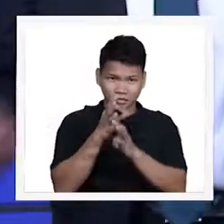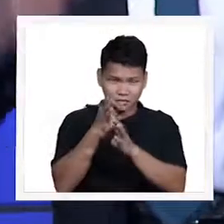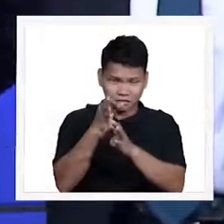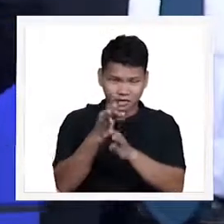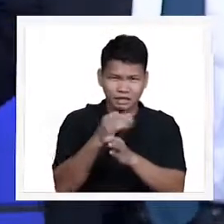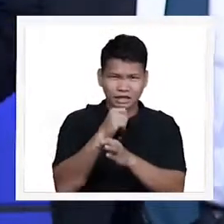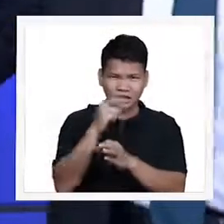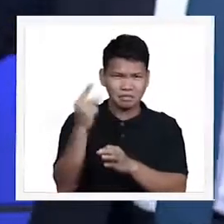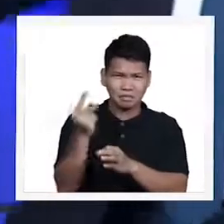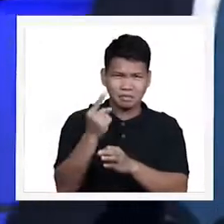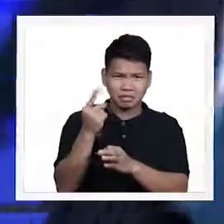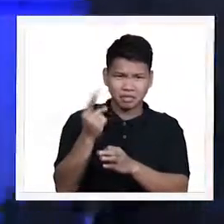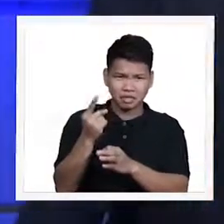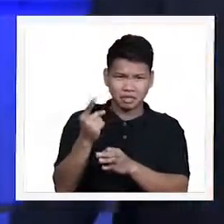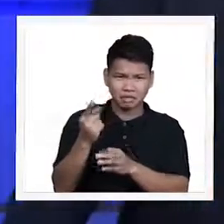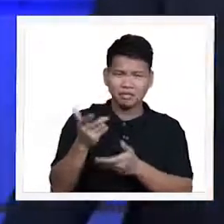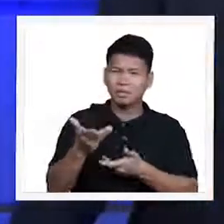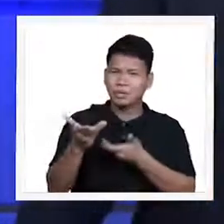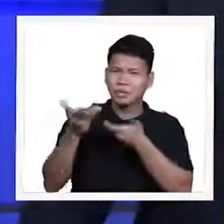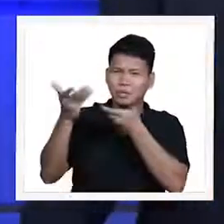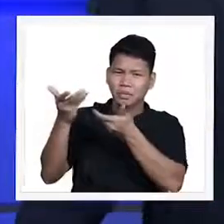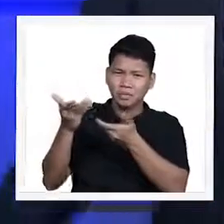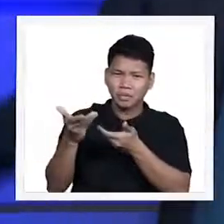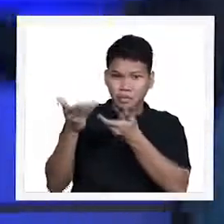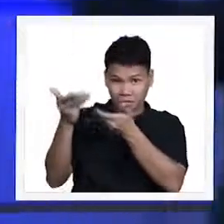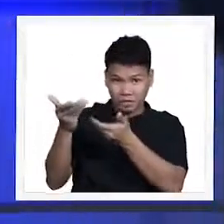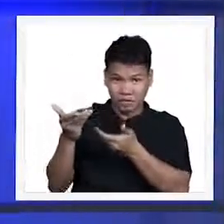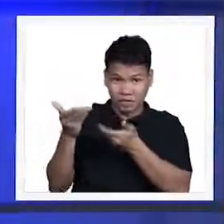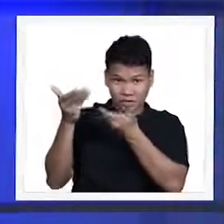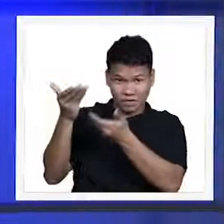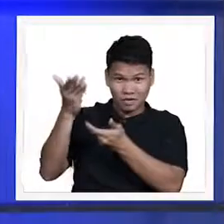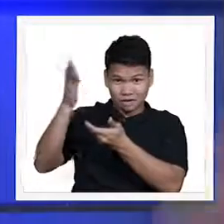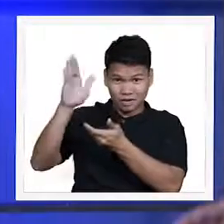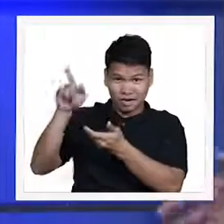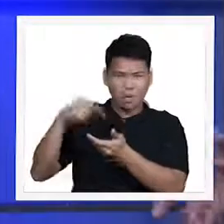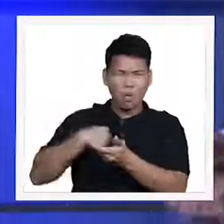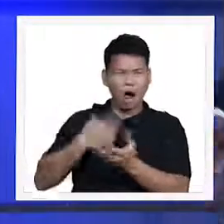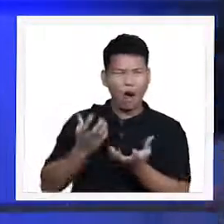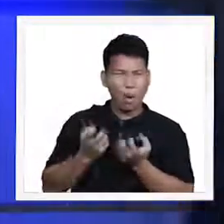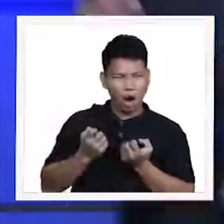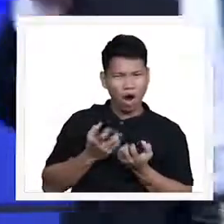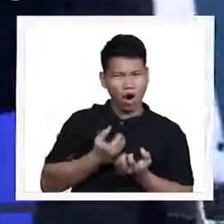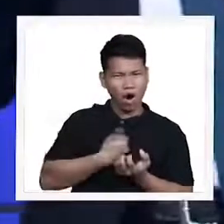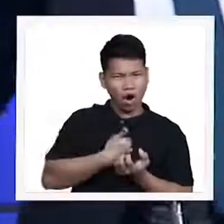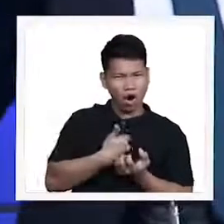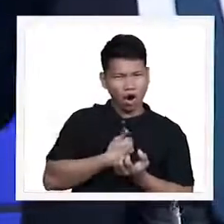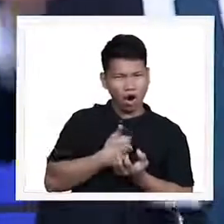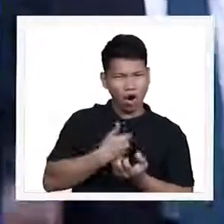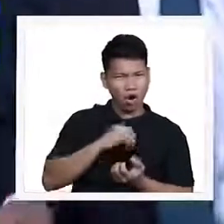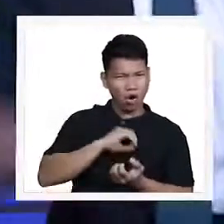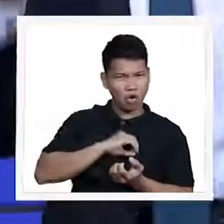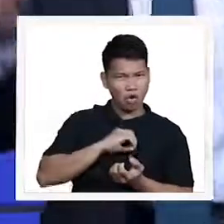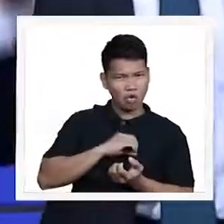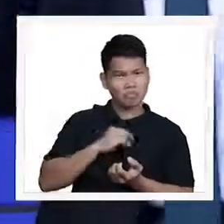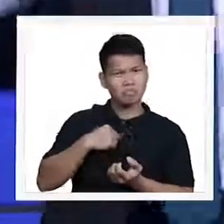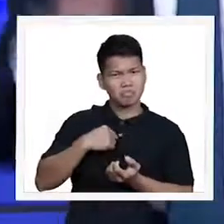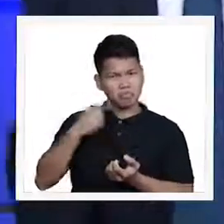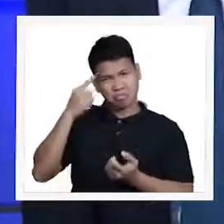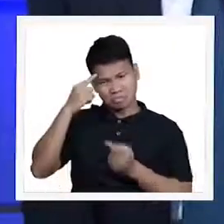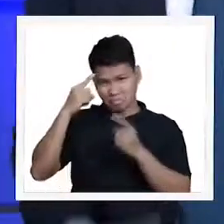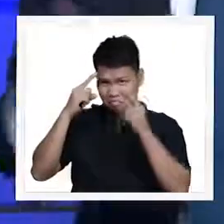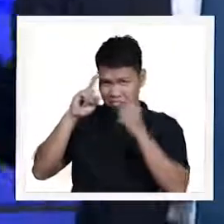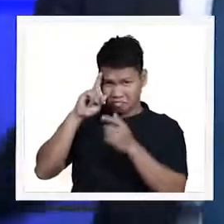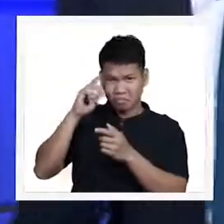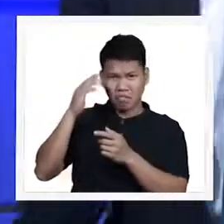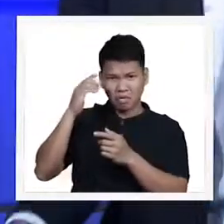ay hindi po sasabihin natin sa Panginoon kung ano po yung ating gusto at ating pinaniniwalaan na ibibigay